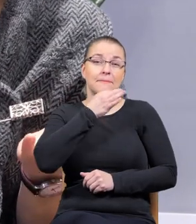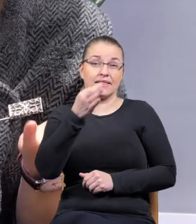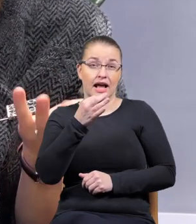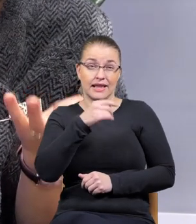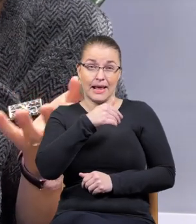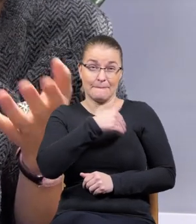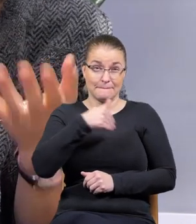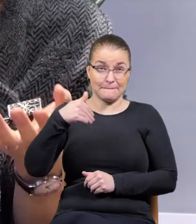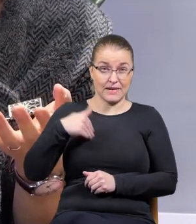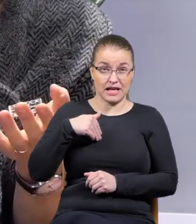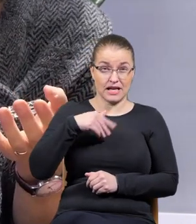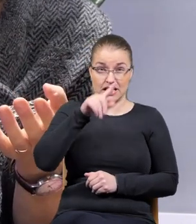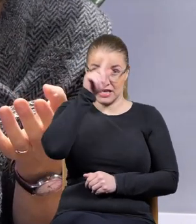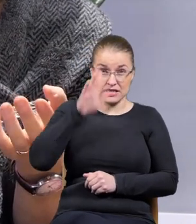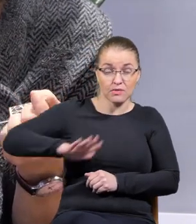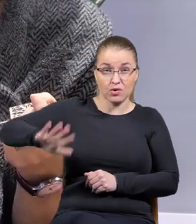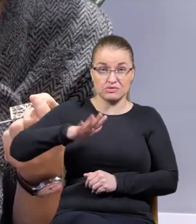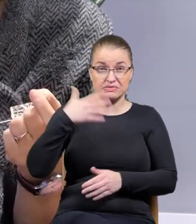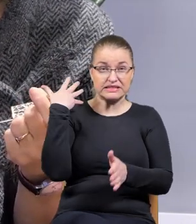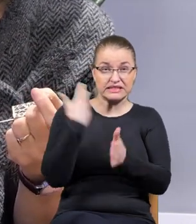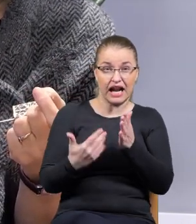społeczeństwo stracili zdolność do buntu?